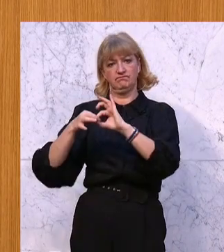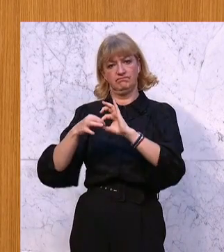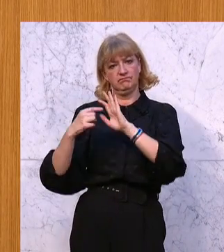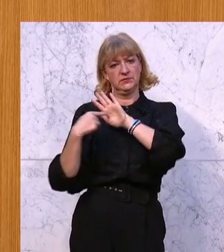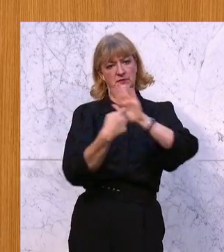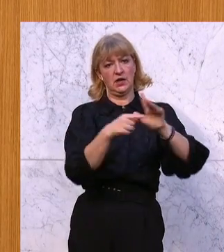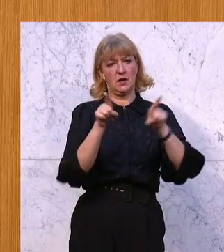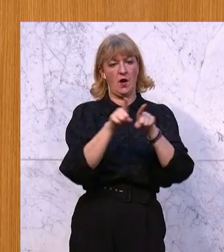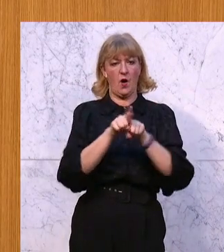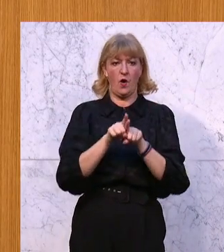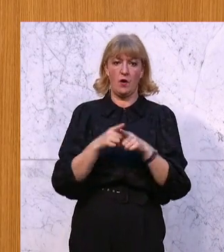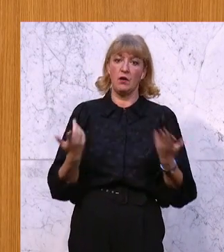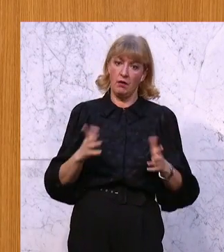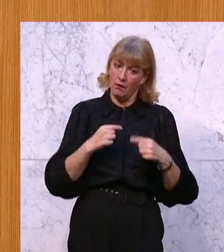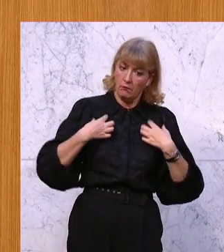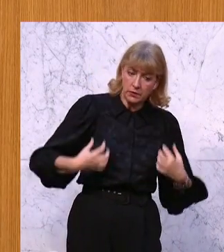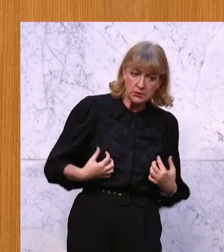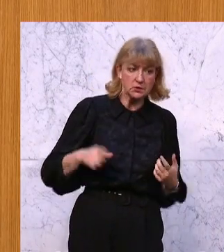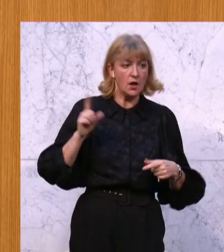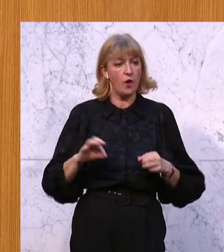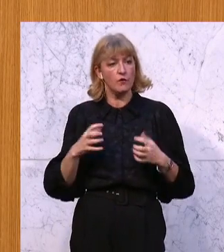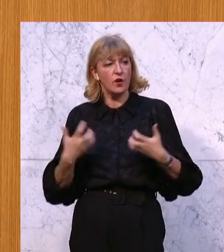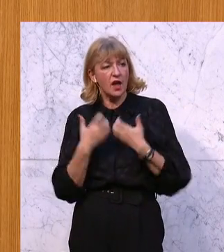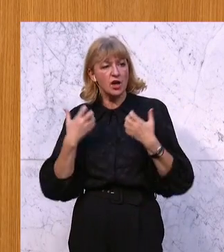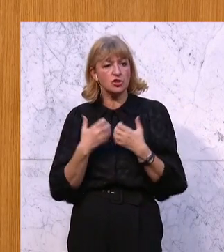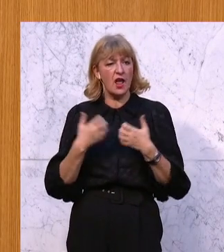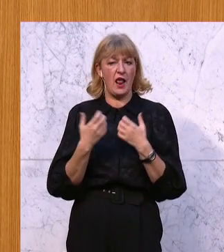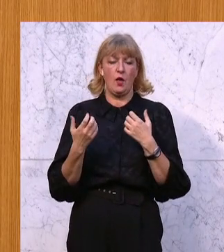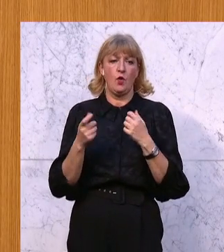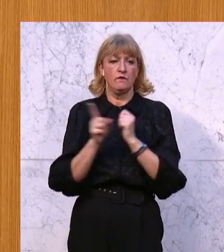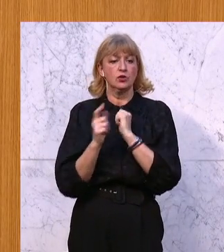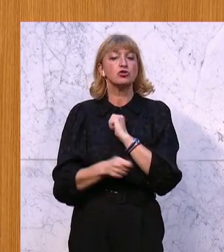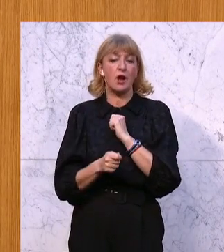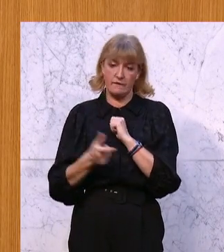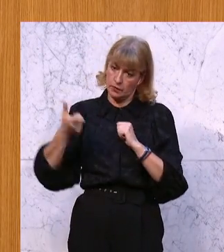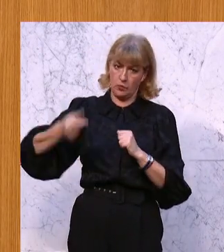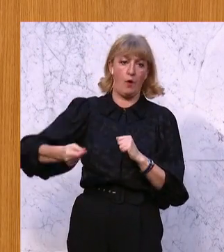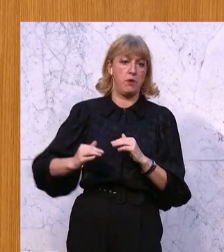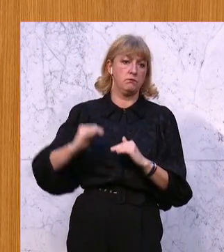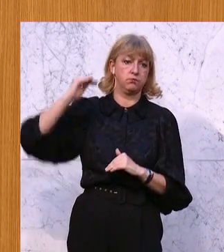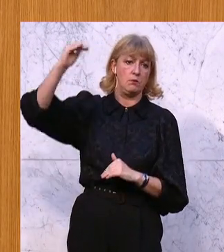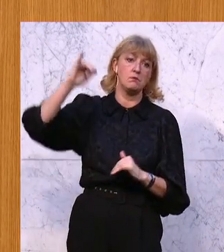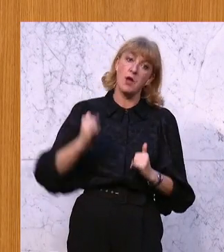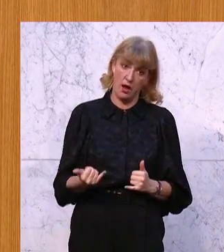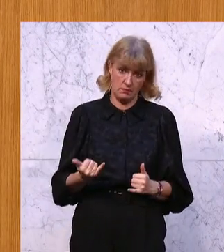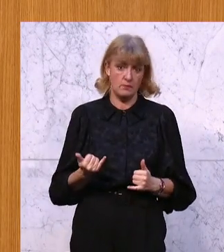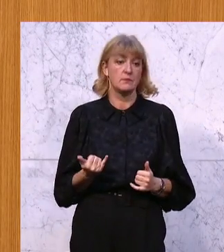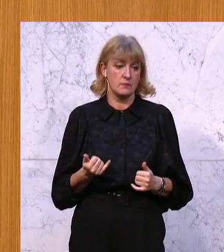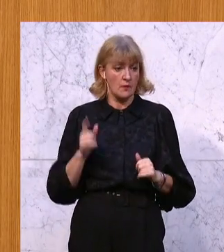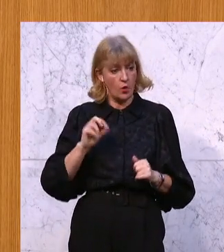deswegen werden sowohl für Besitz als auch für die Herstellung die Strafen verdoppelt und zum Teil auch